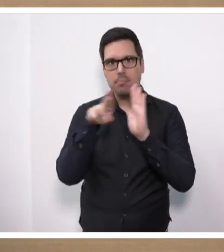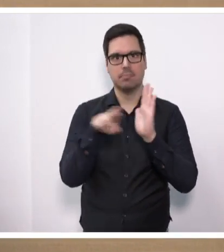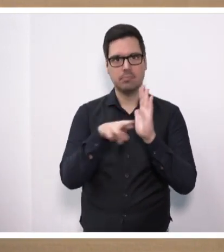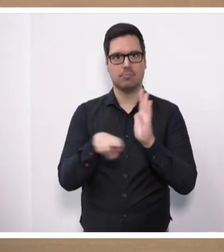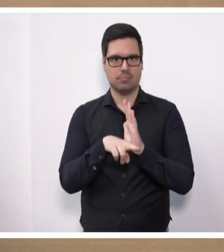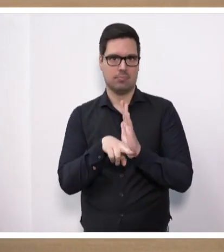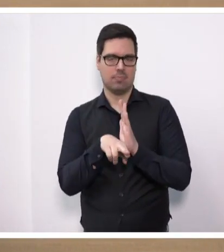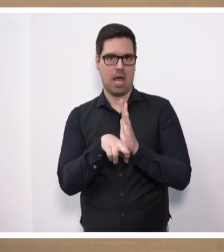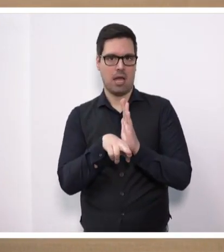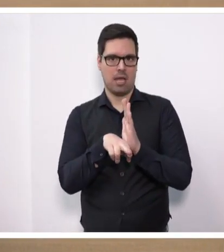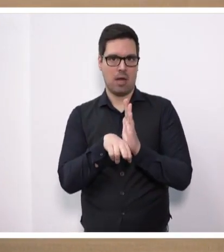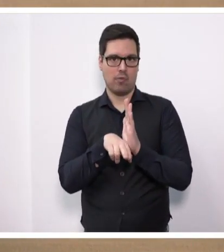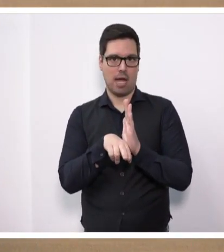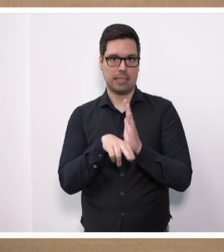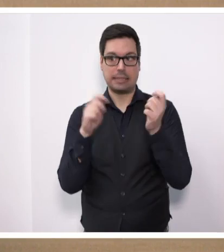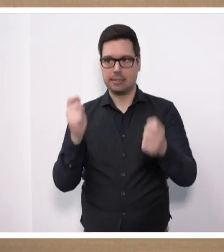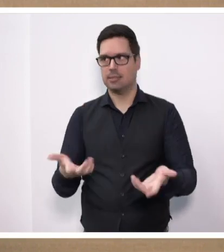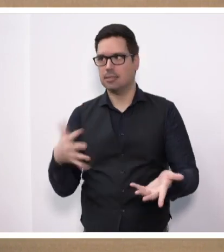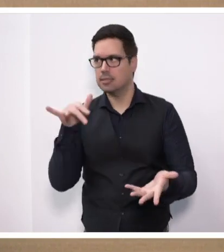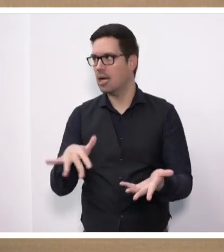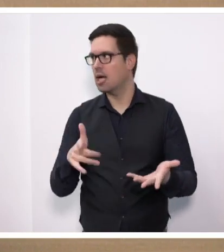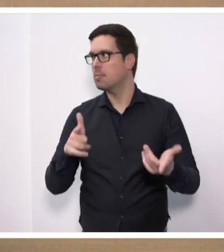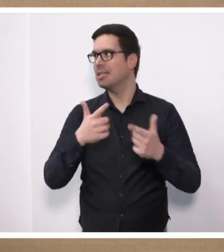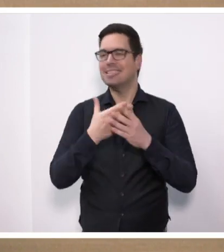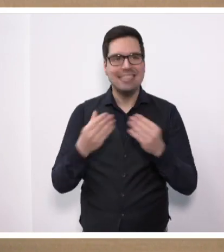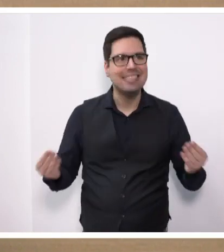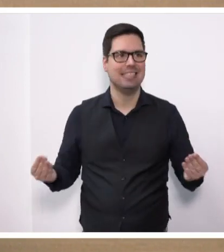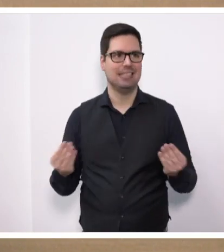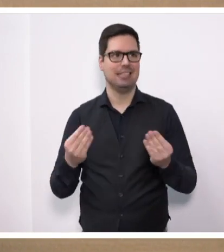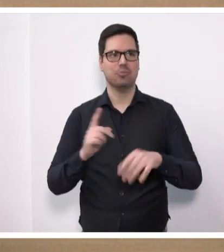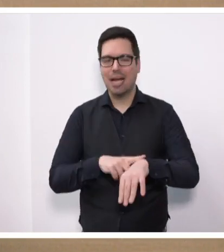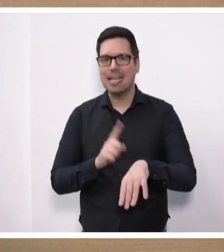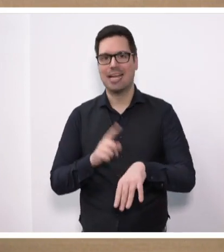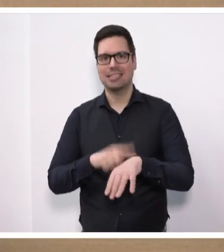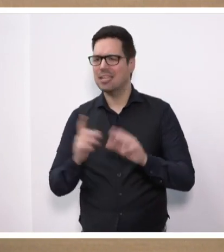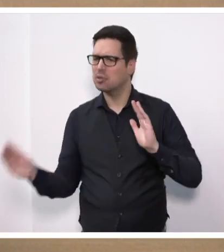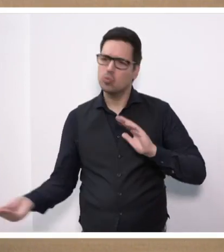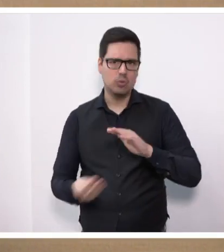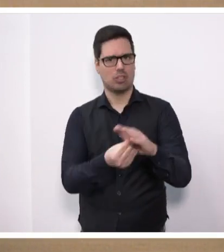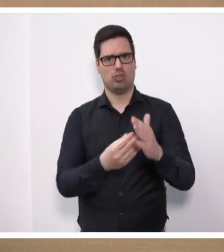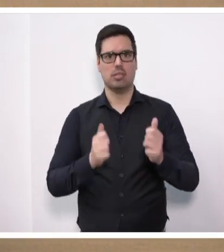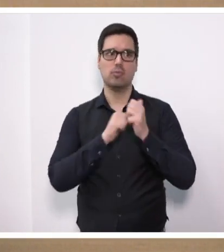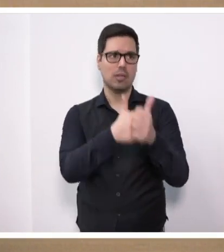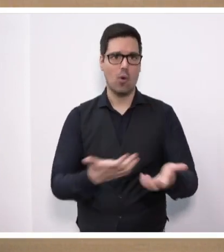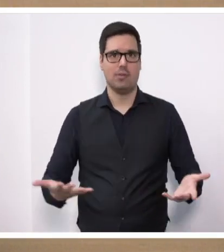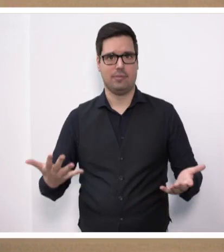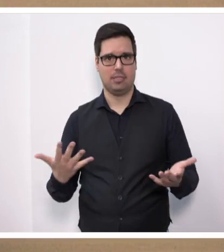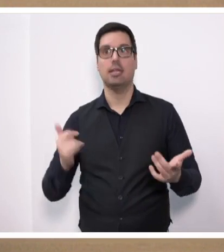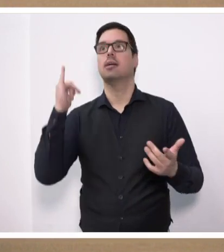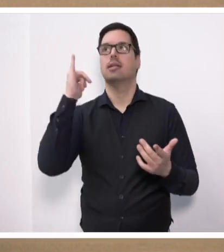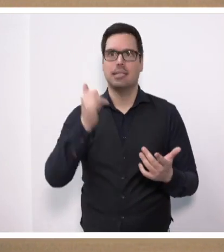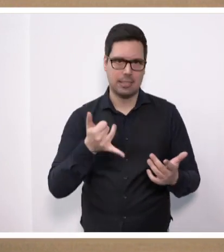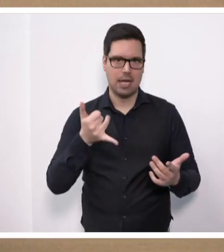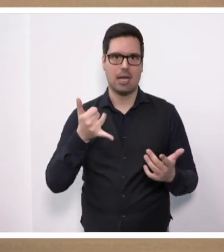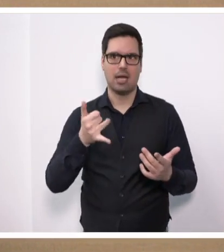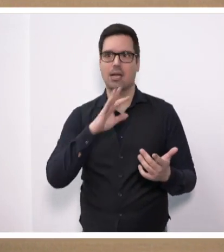es wurde zu keiner Zeit wirklich unterstützt und geholfen. Ja, es